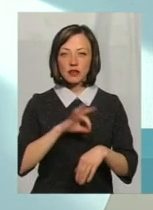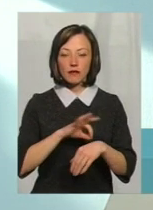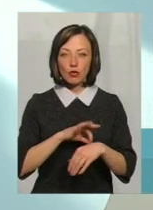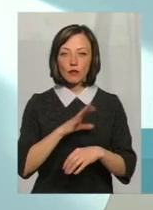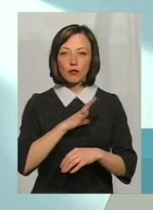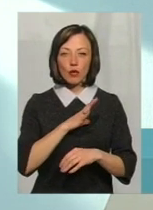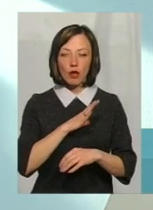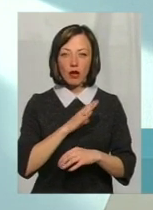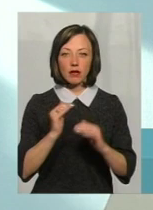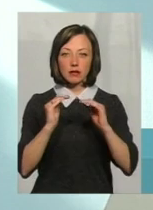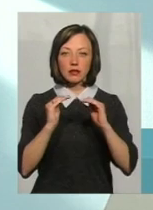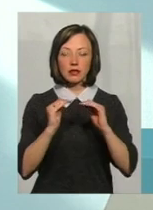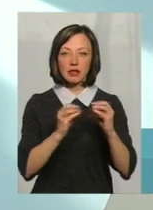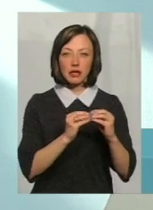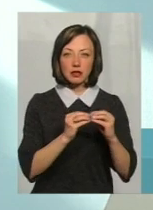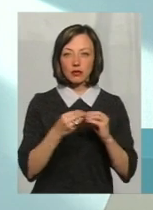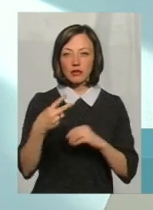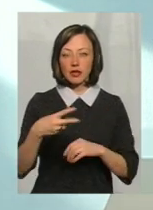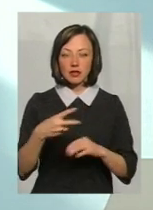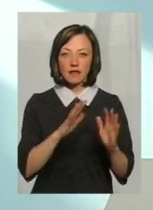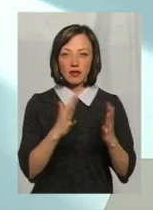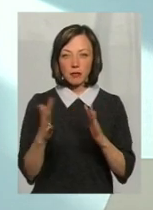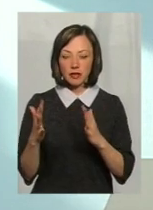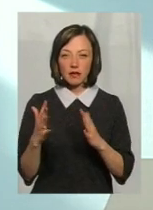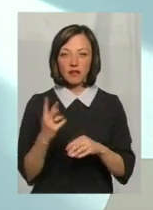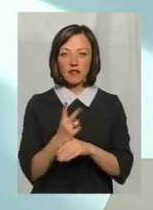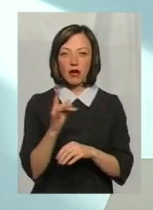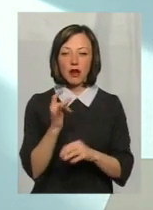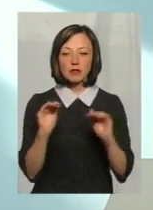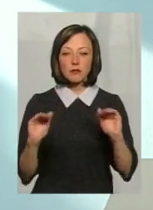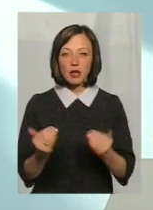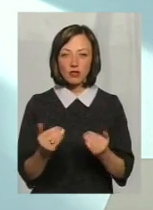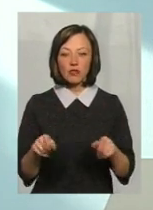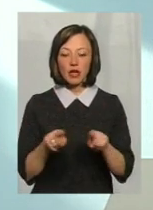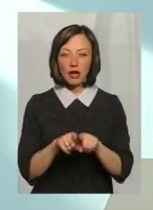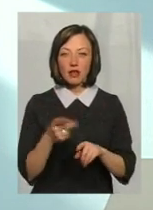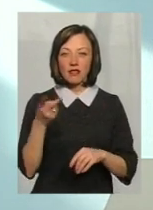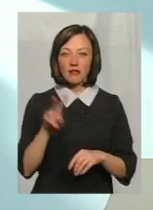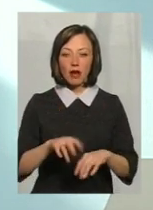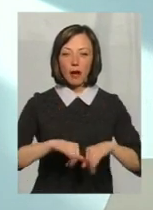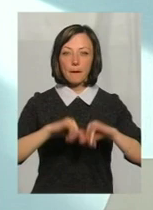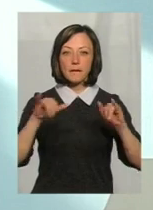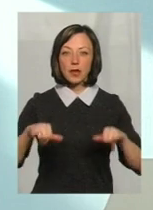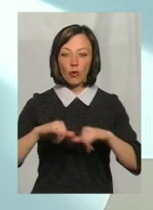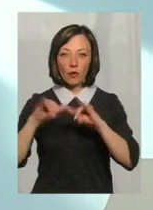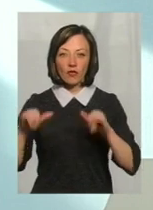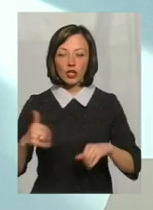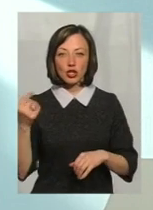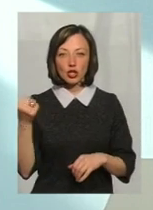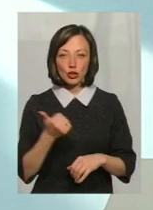були від 10 до 20 випадків. Тобто, в два рази нижчі. От таких два пікових тижні у нас.